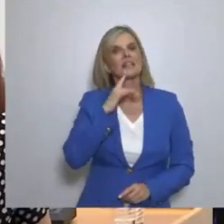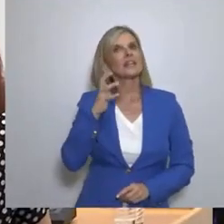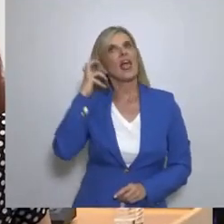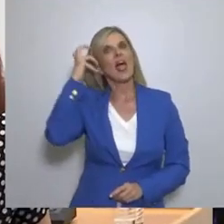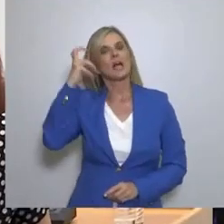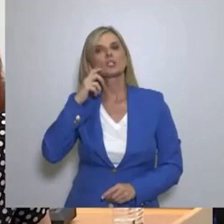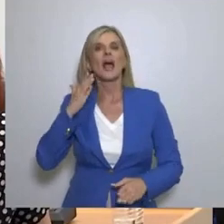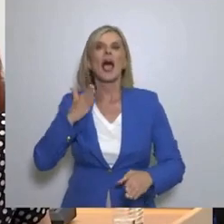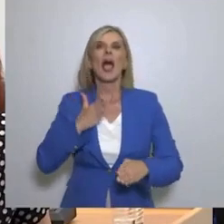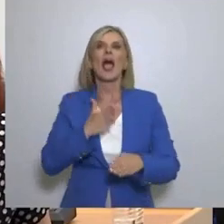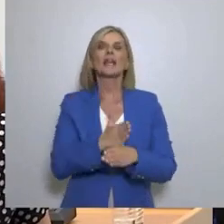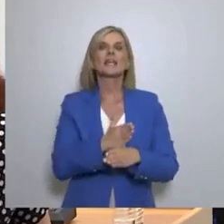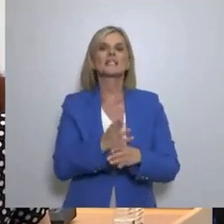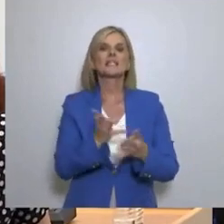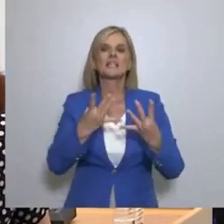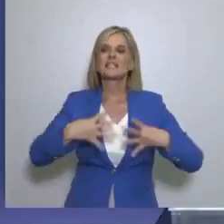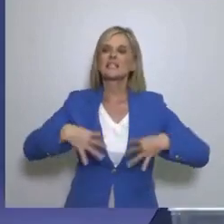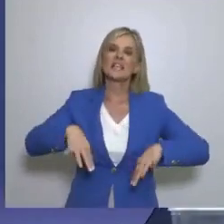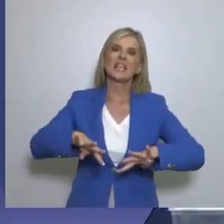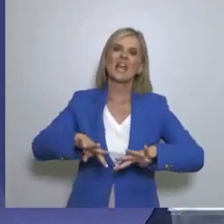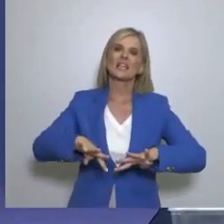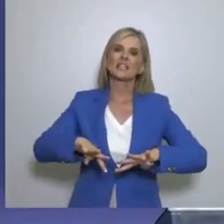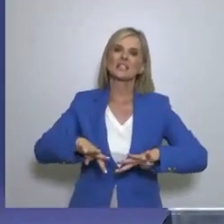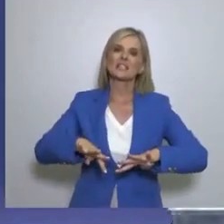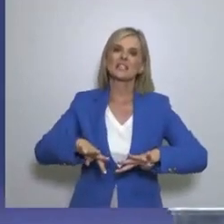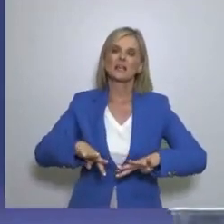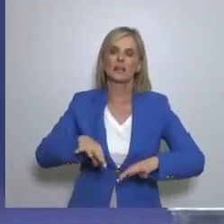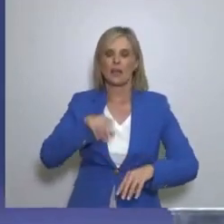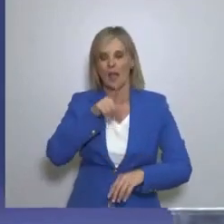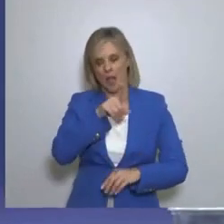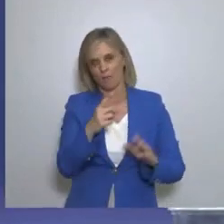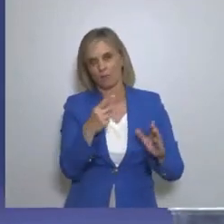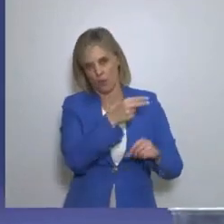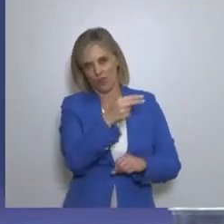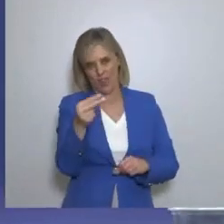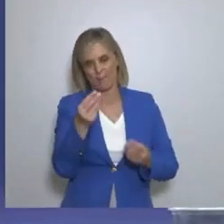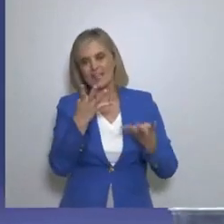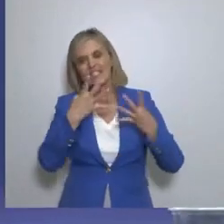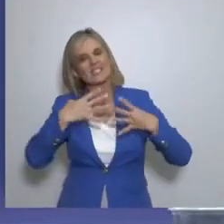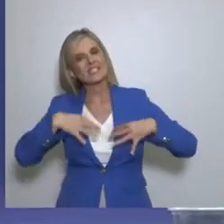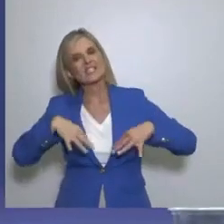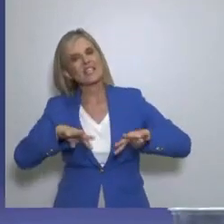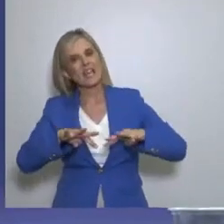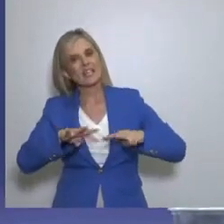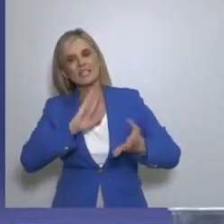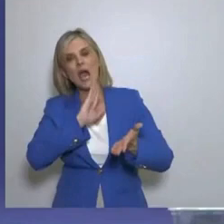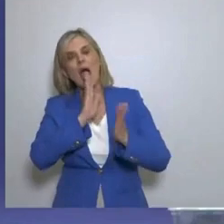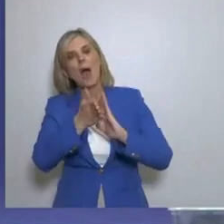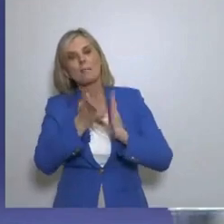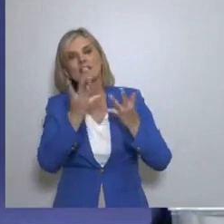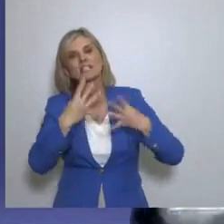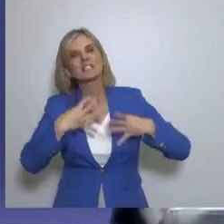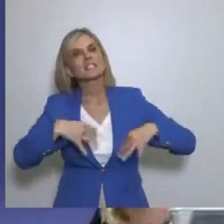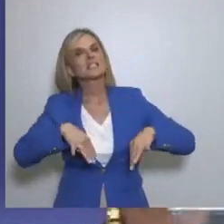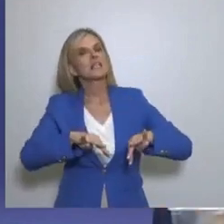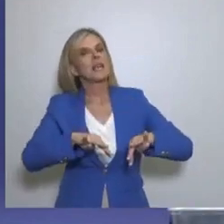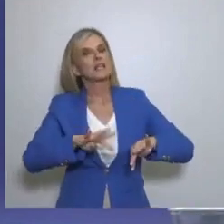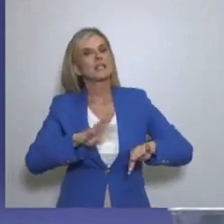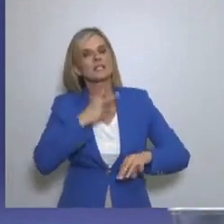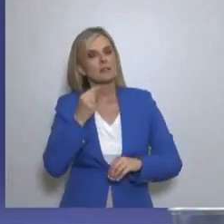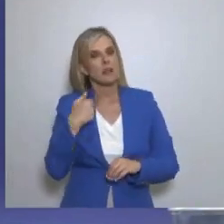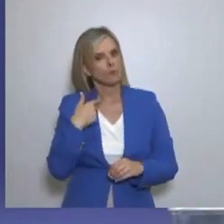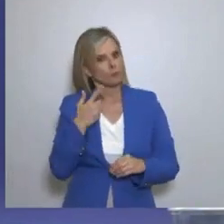εγγύης συγγενείς Αυτό είναι ένα κομμάτι το οποίο έχουμε ήδη στοιχεία Πολλά και αρκετά χρόνια τα